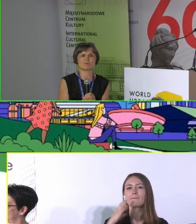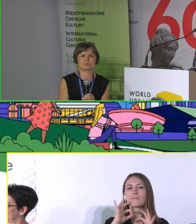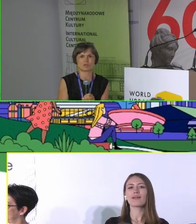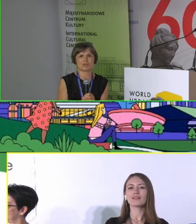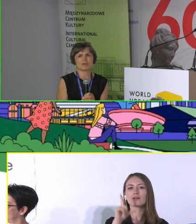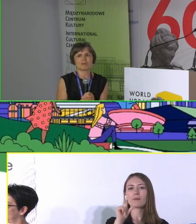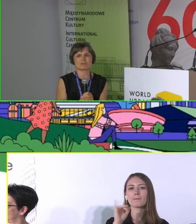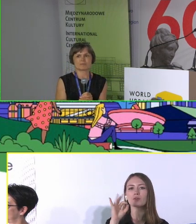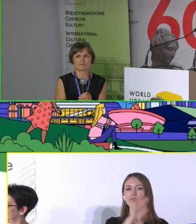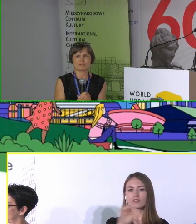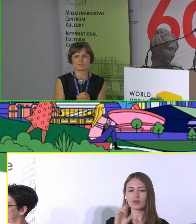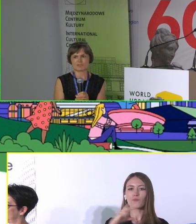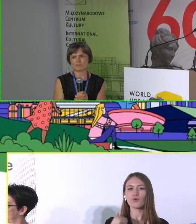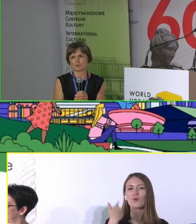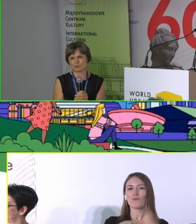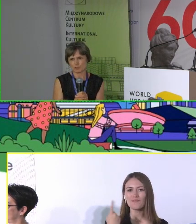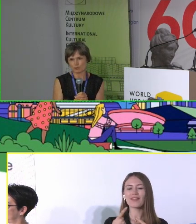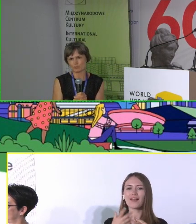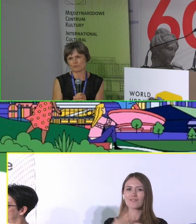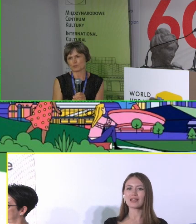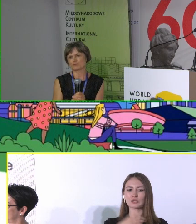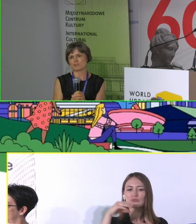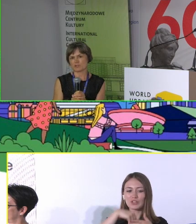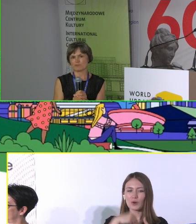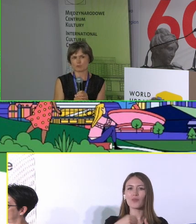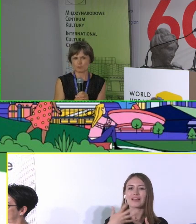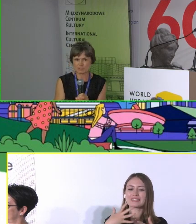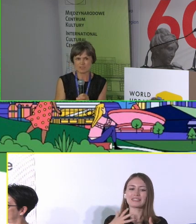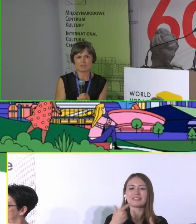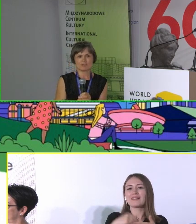warto zachować to, co w środku. Tam w środku nie zachowało się nic,